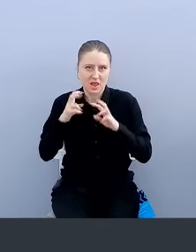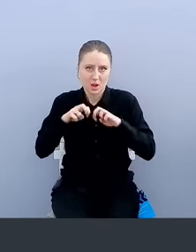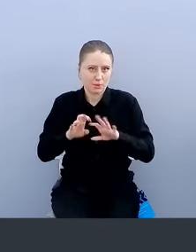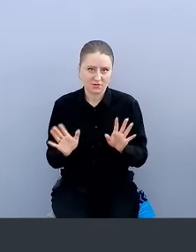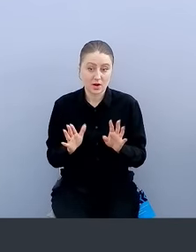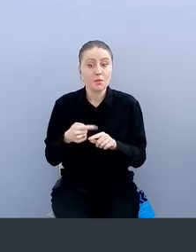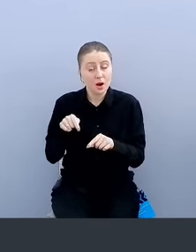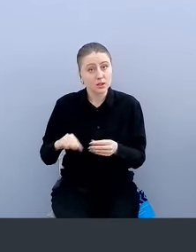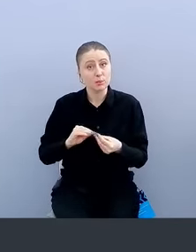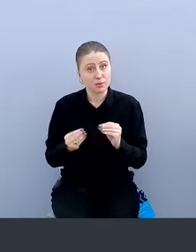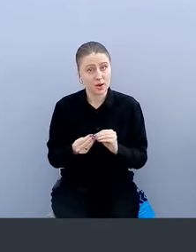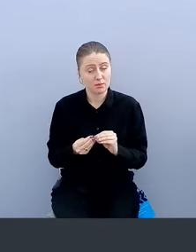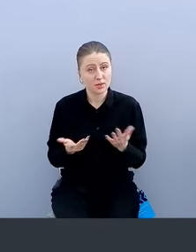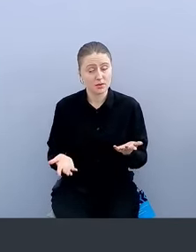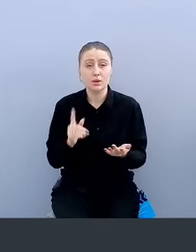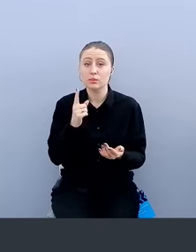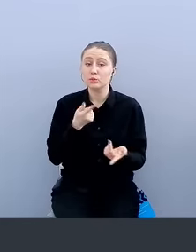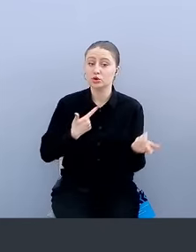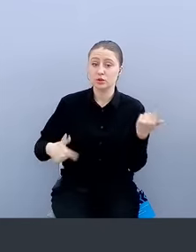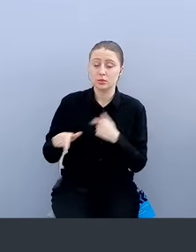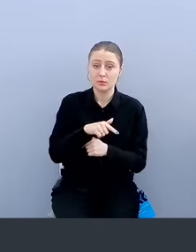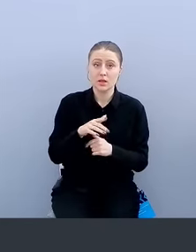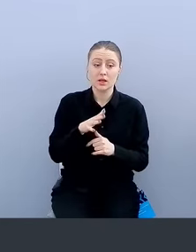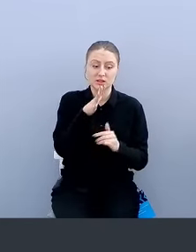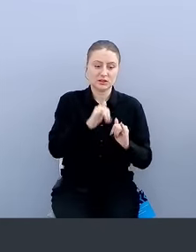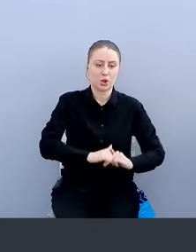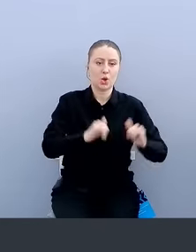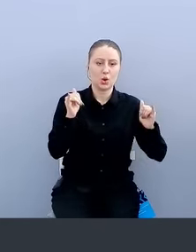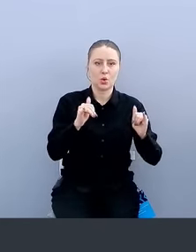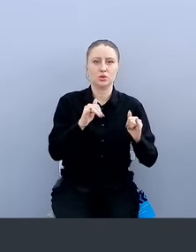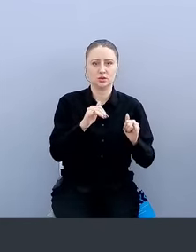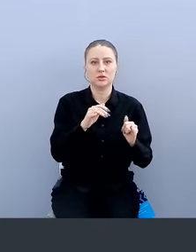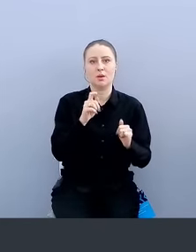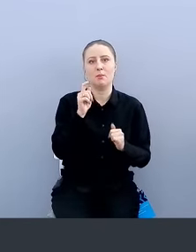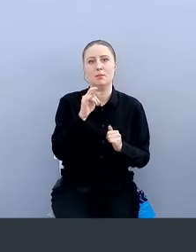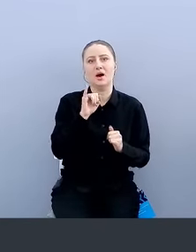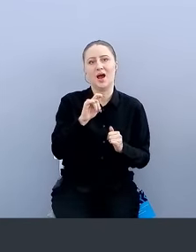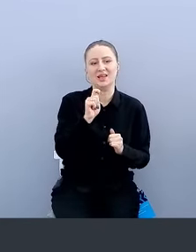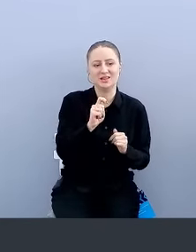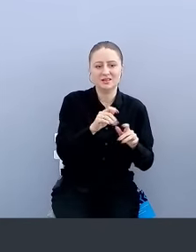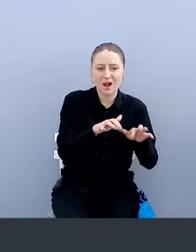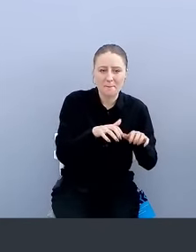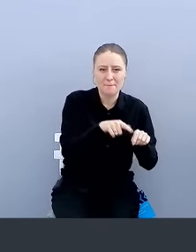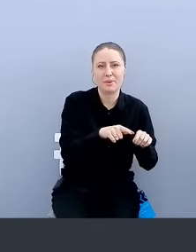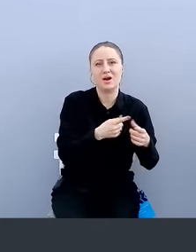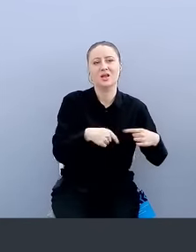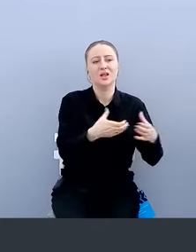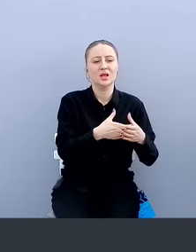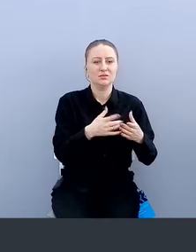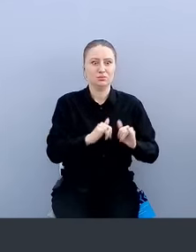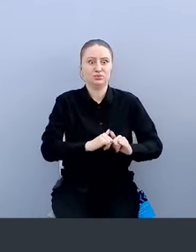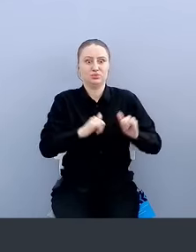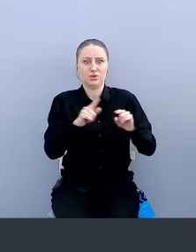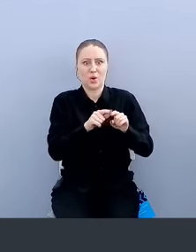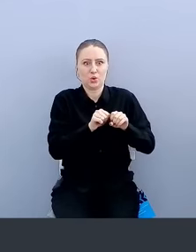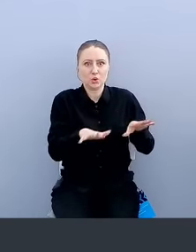проблема, потому что мы с ростом IT-компании, с ростом вообще индустрии, мы уже не можем контролировать